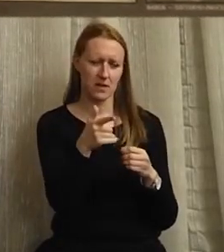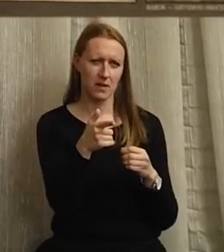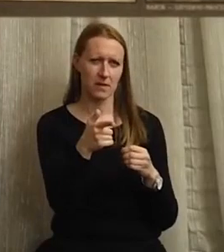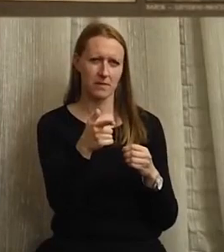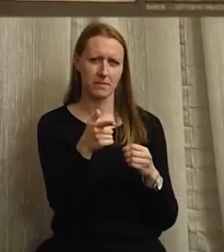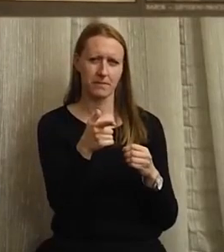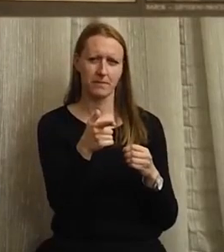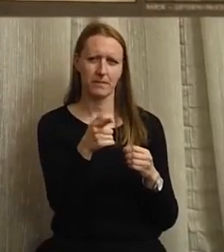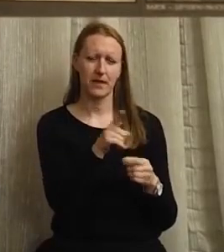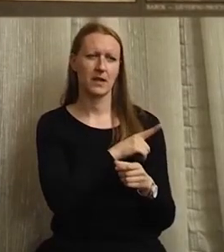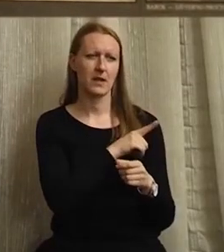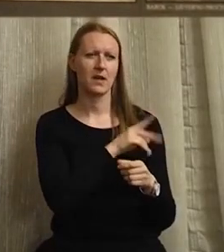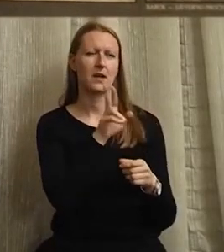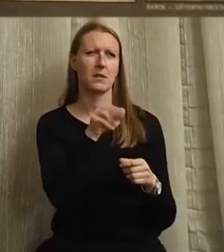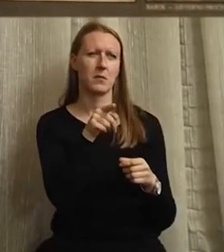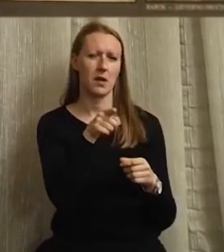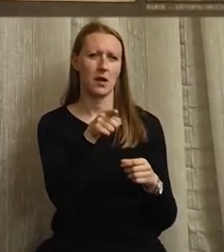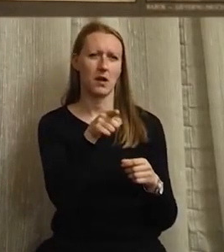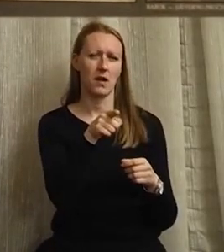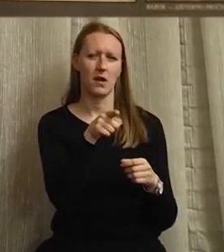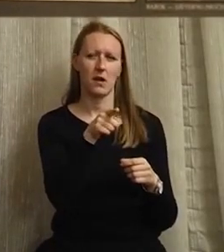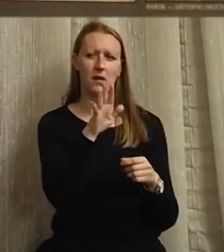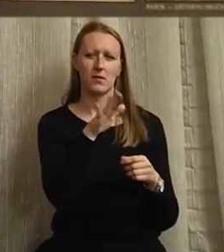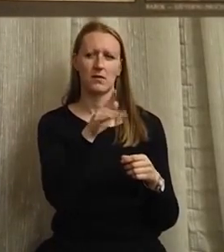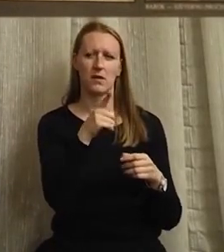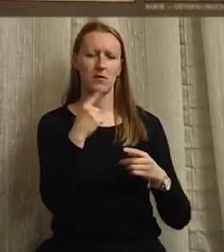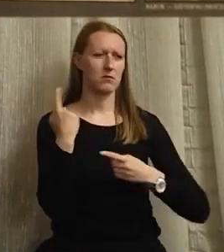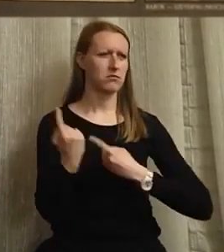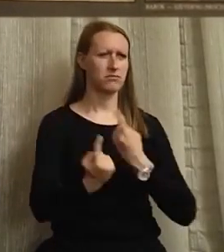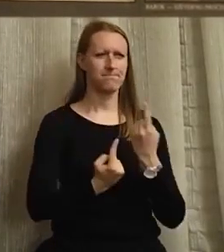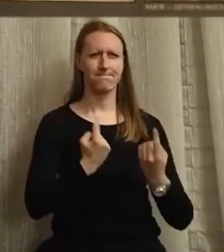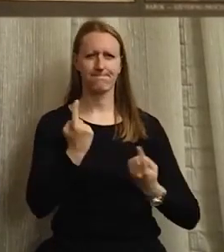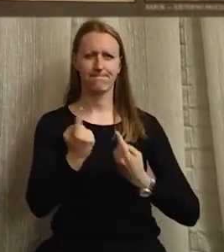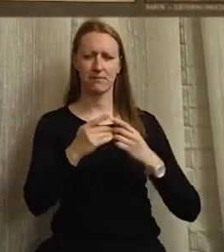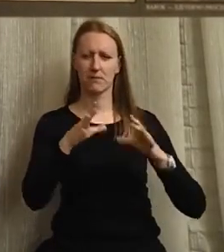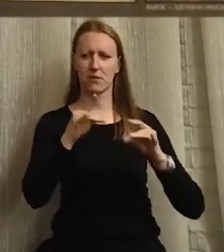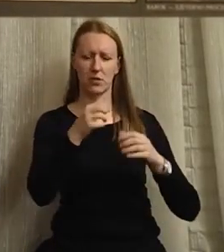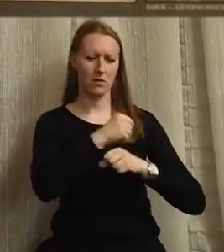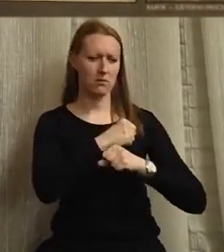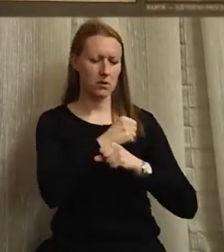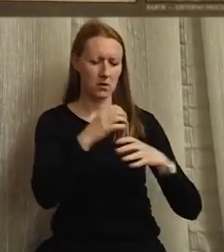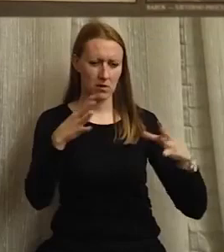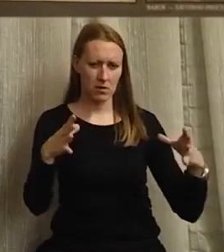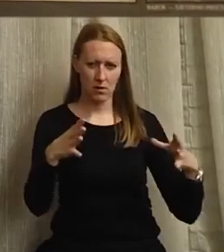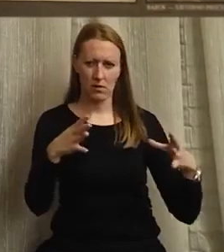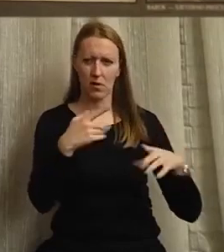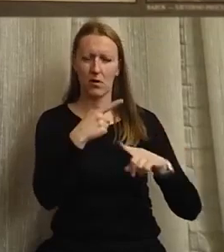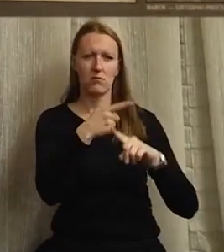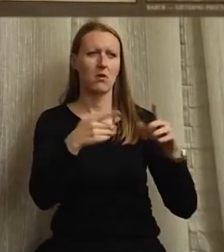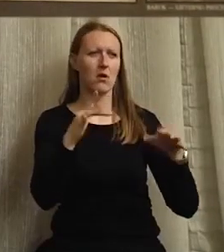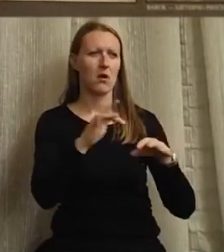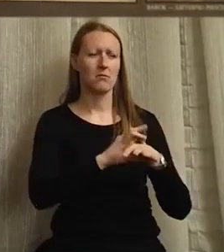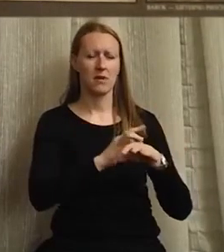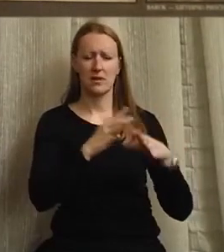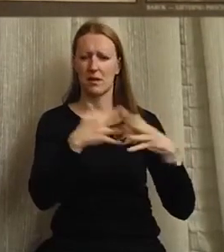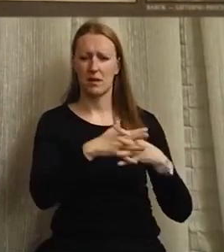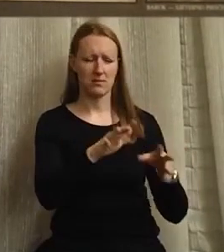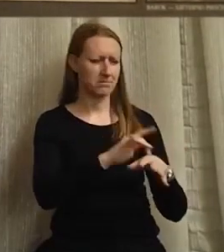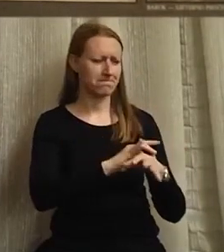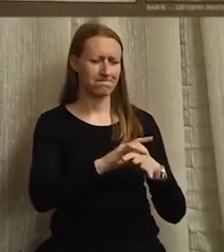rijeka je imala jednu takvu promiđbu. Našla se jedna bomba, pola grada se ispraznilo,